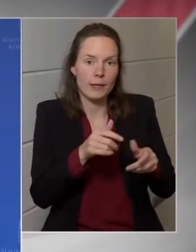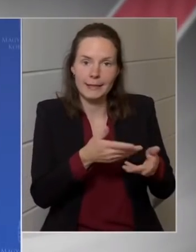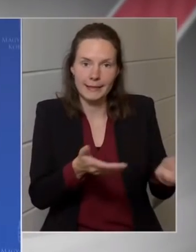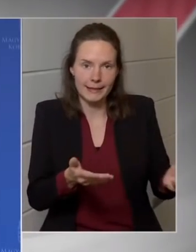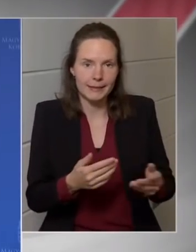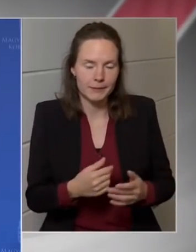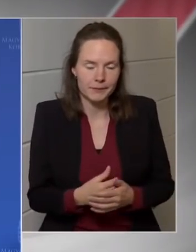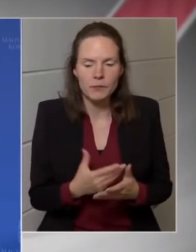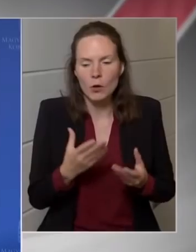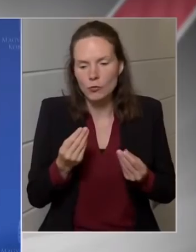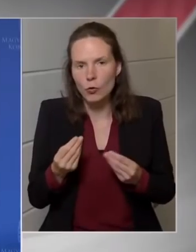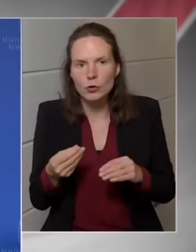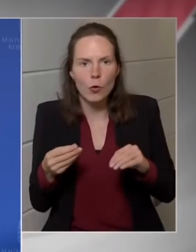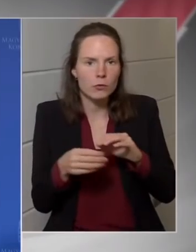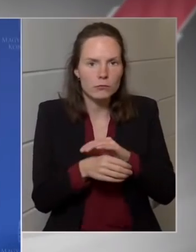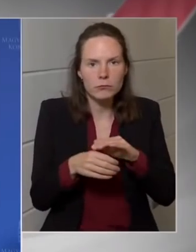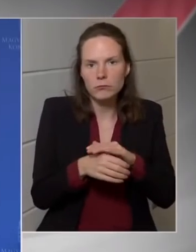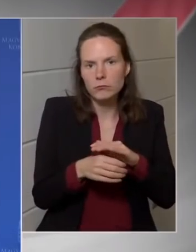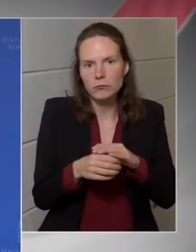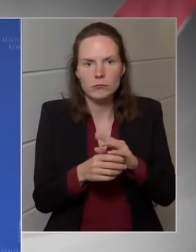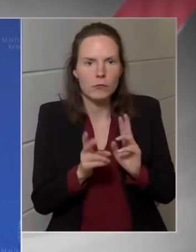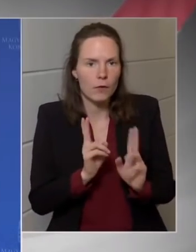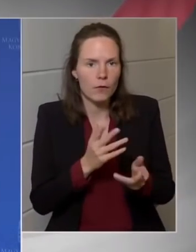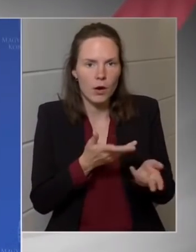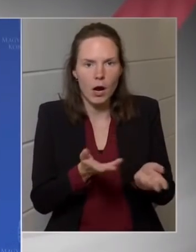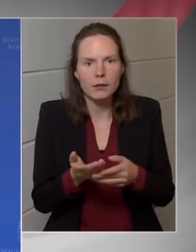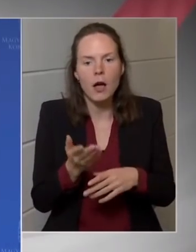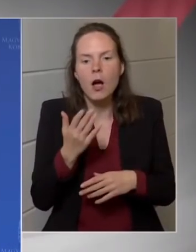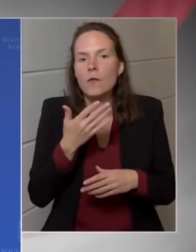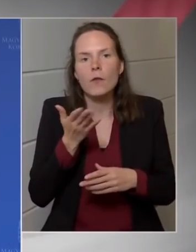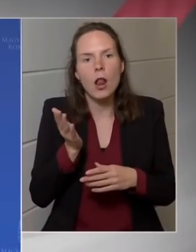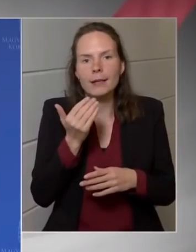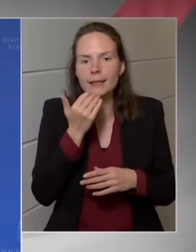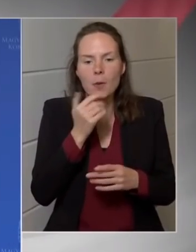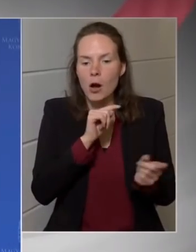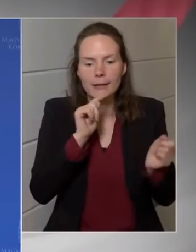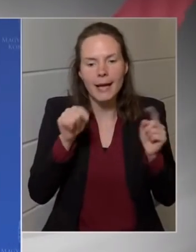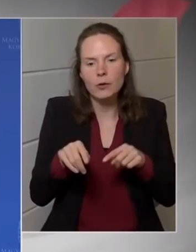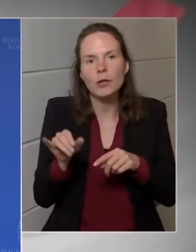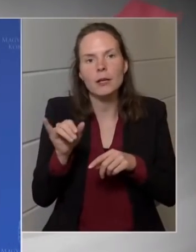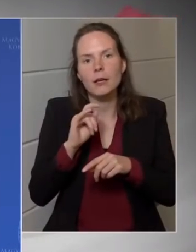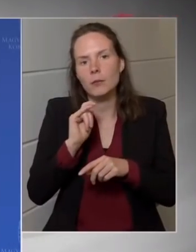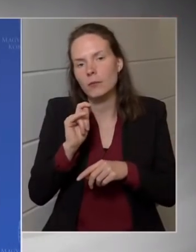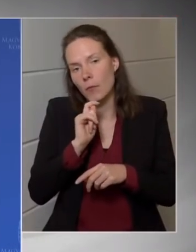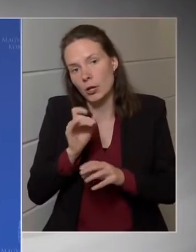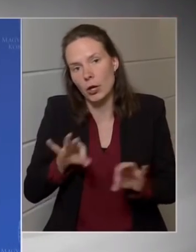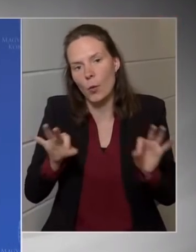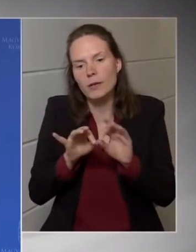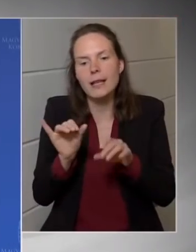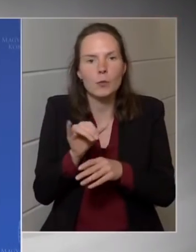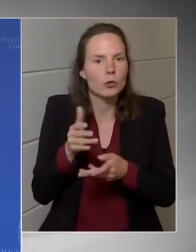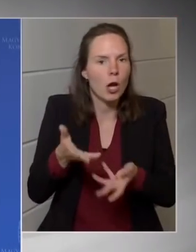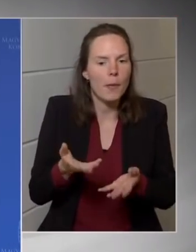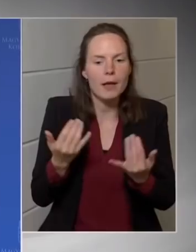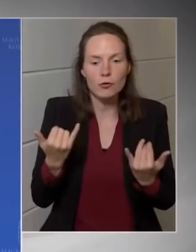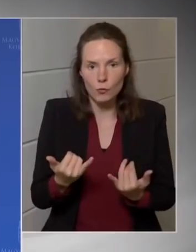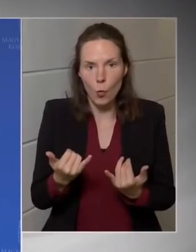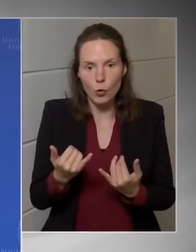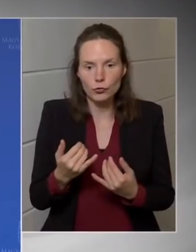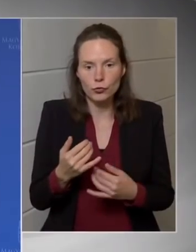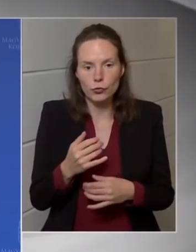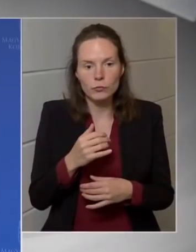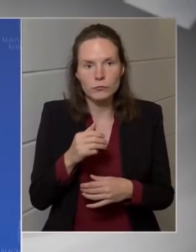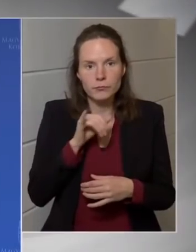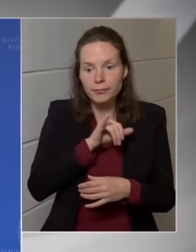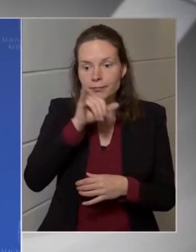Nagyon sok megtakarítás halmozódott föl. Ha valaki nem akart eljönni Magyarországra, Budapestre, most tud majd jönni, ez be